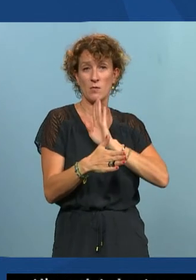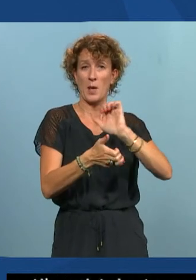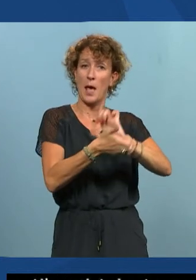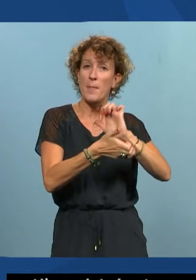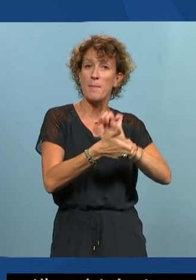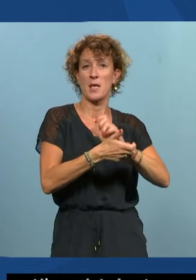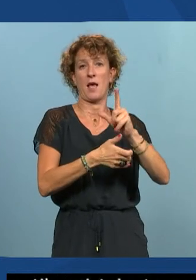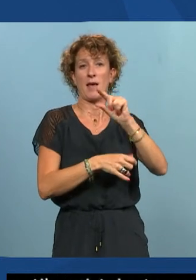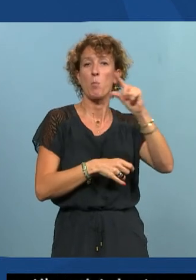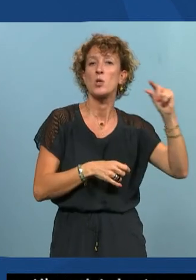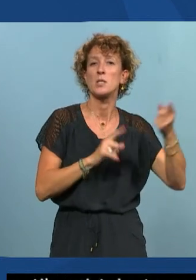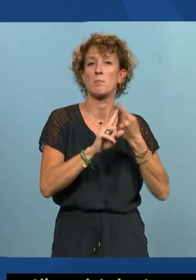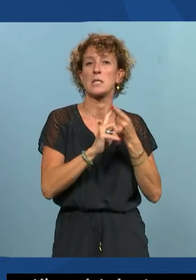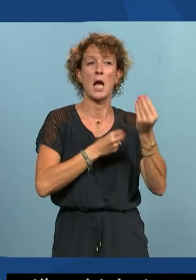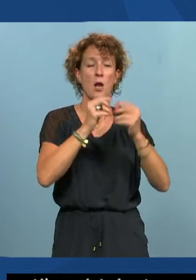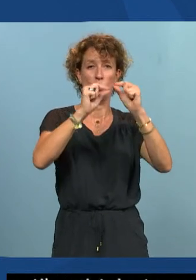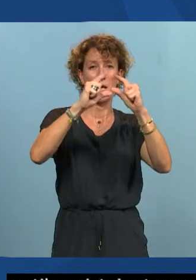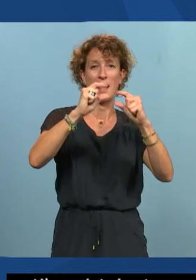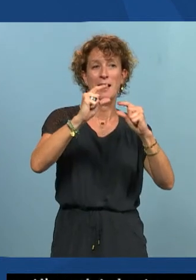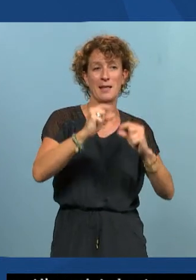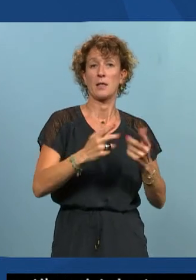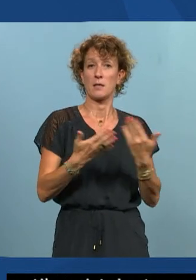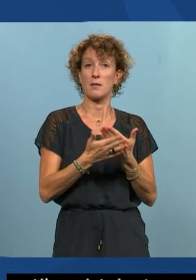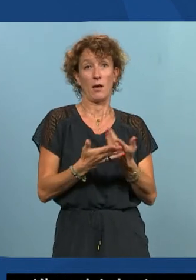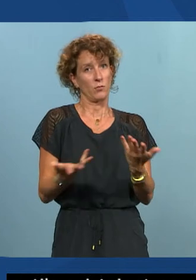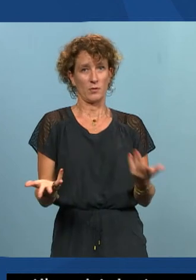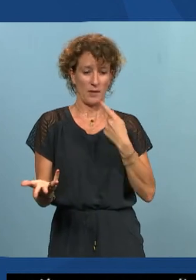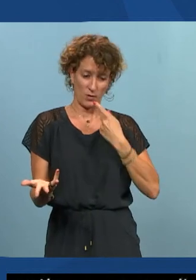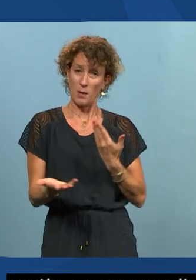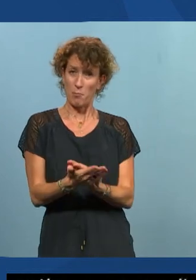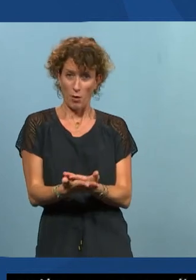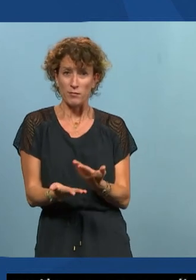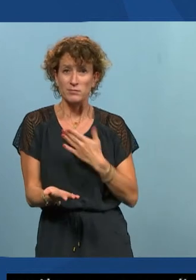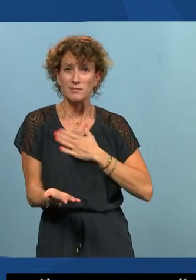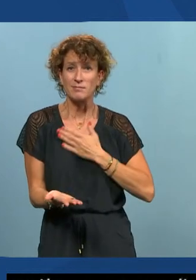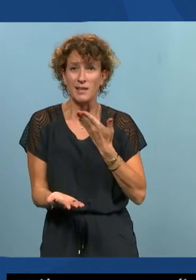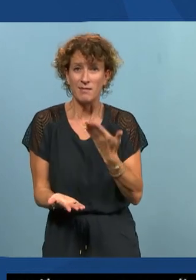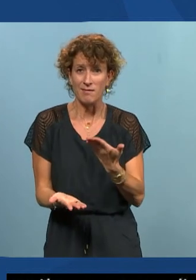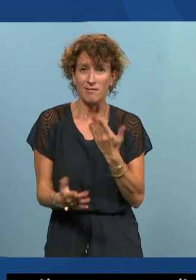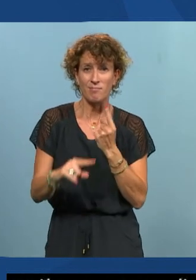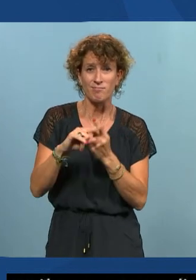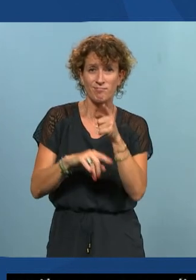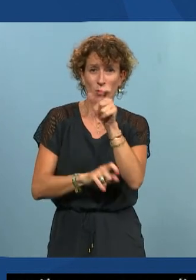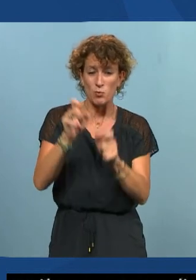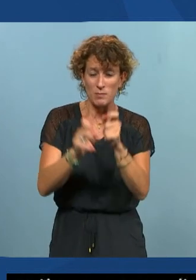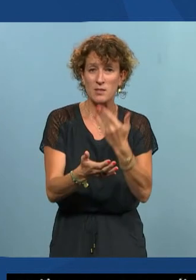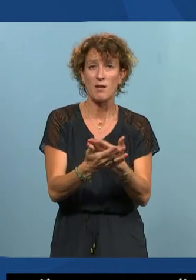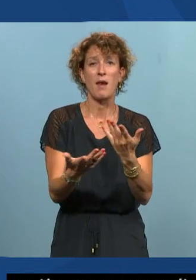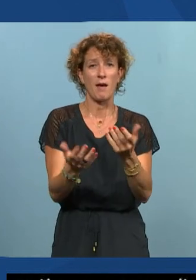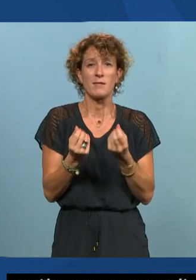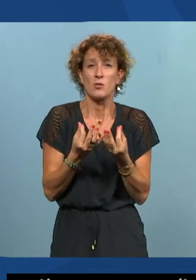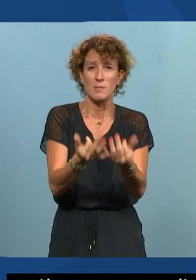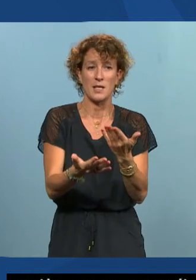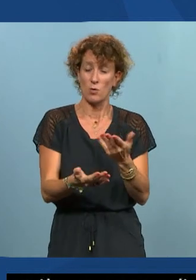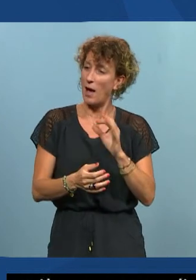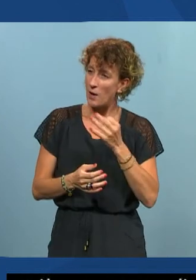telle interligne et donc ça a servi et effectivement ça peut aider ces personnes-là à être sensibilisées en se disant ah oui il y peut-être des choses qui